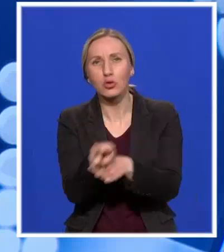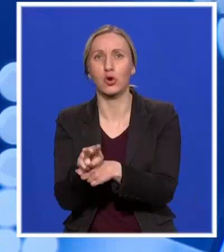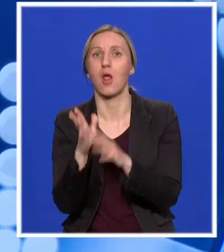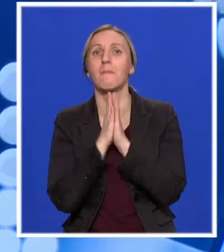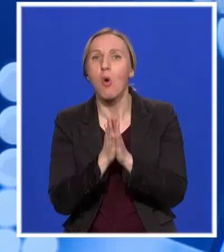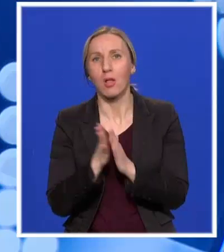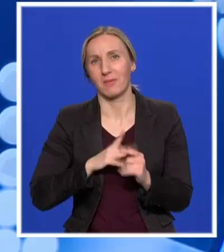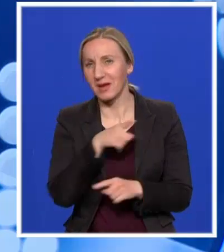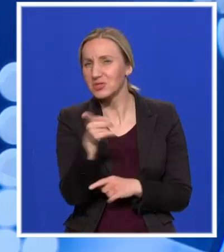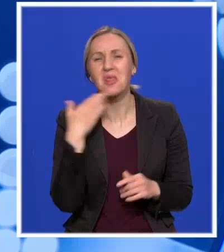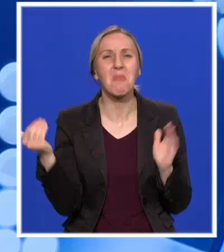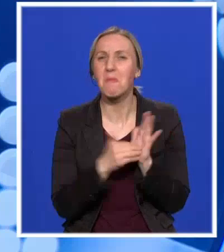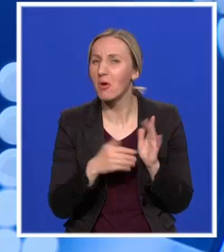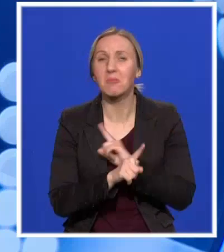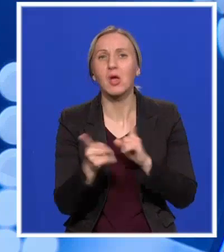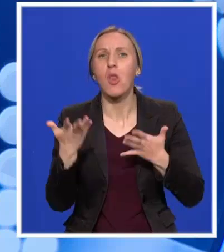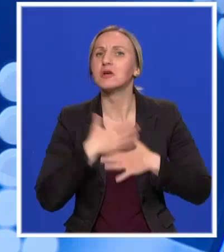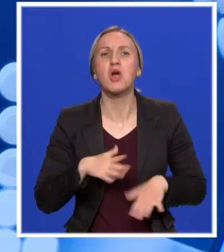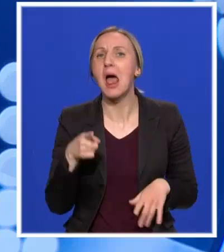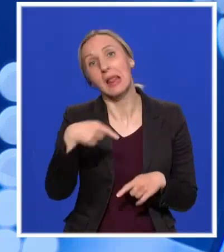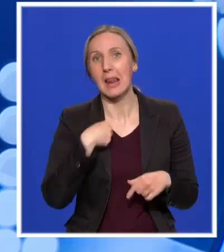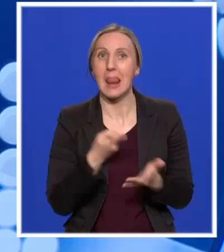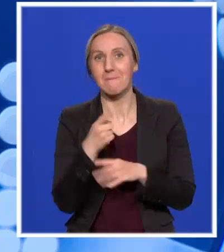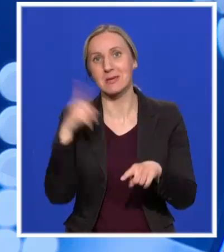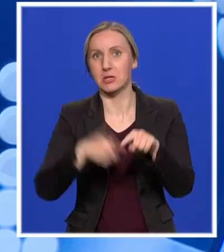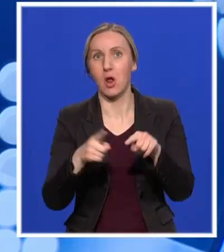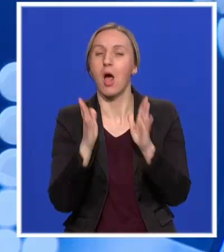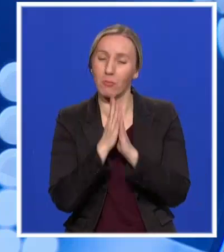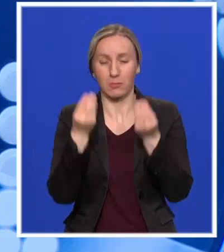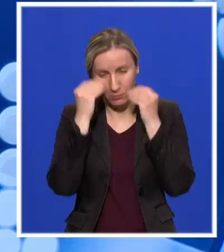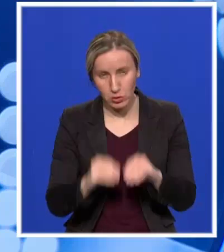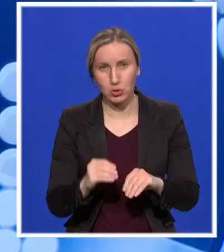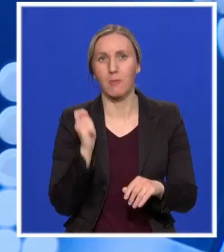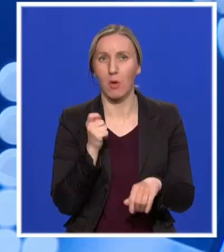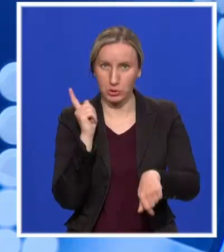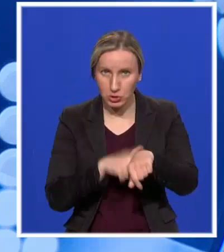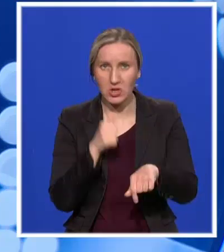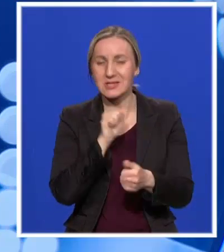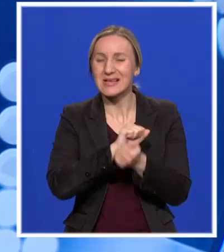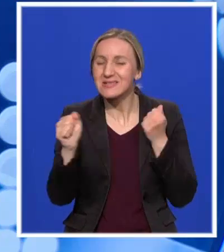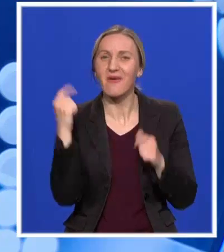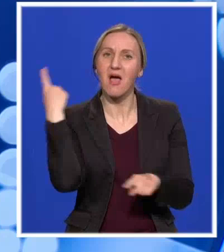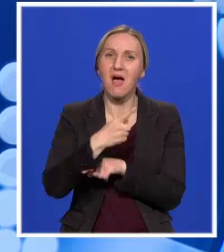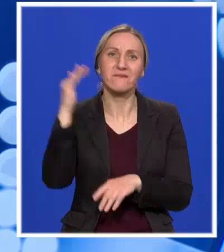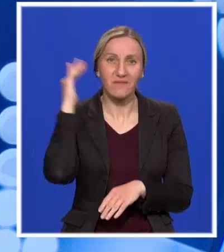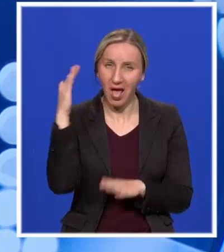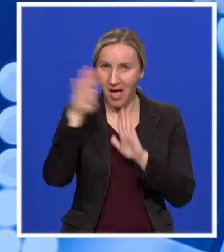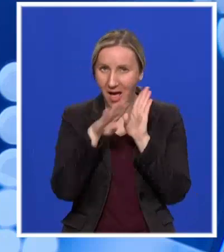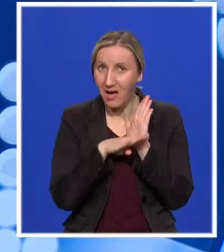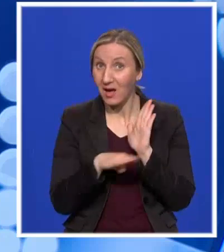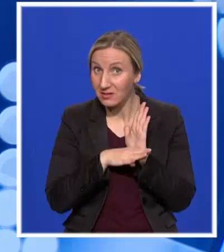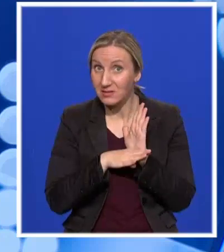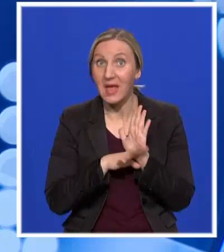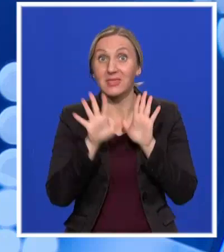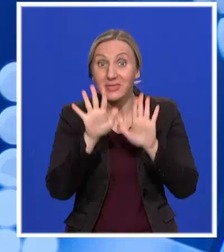molim građane, nema potrebe, niko ne želi da vas kažnju. Ali molim vas da poštujete i policijski čas i sve one mere koje država nalaže, tako